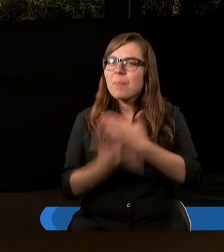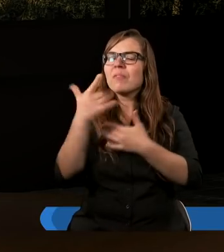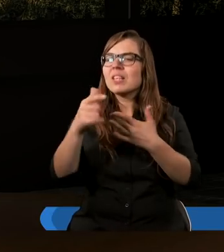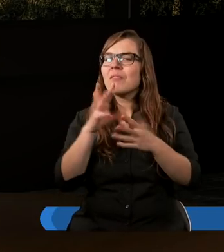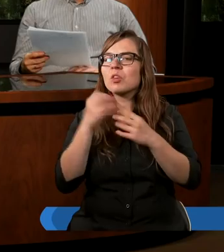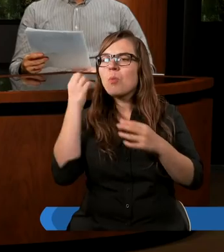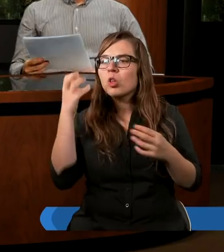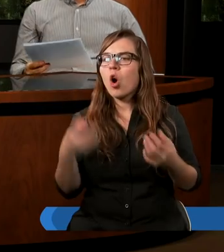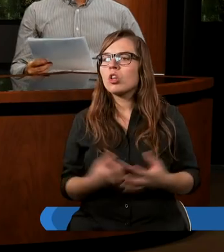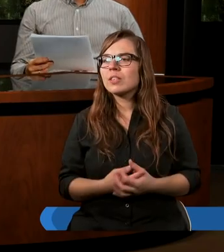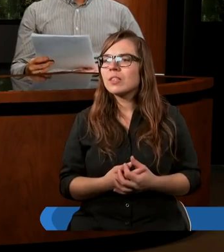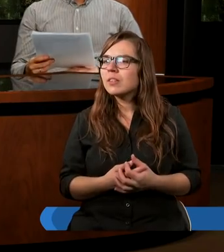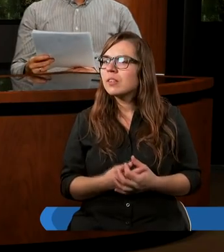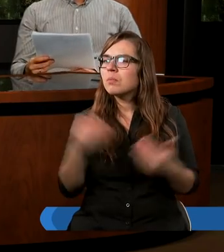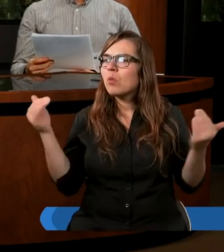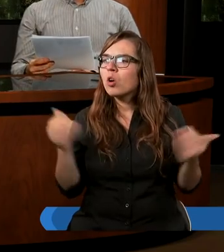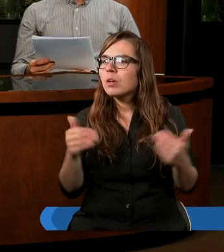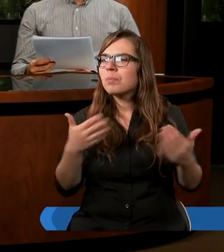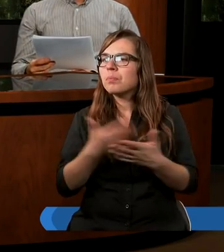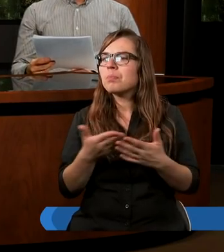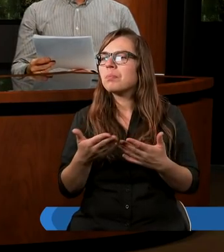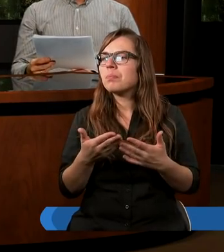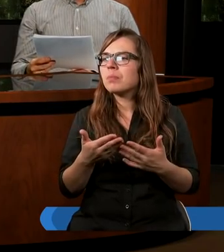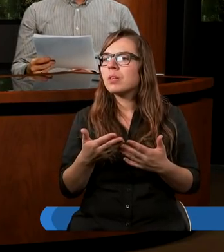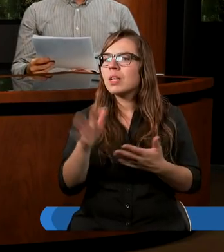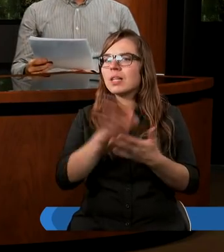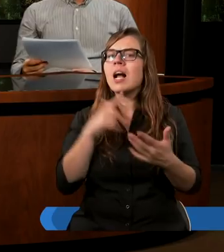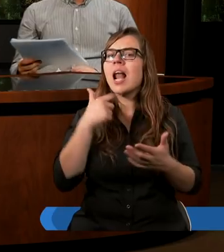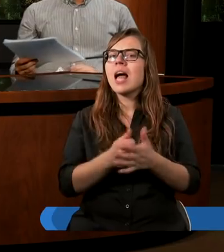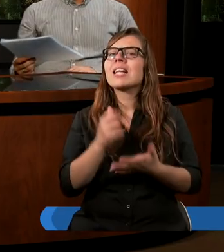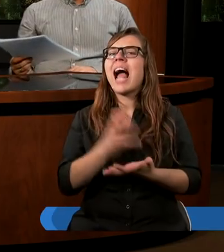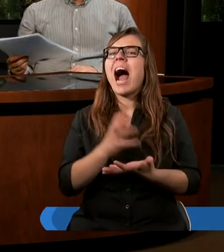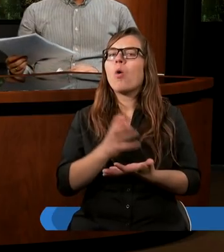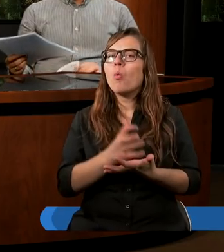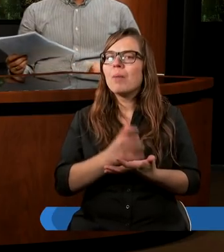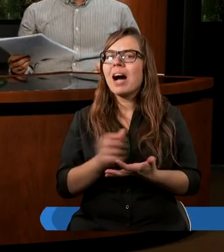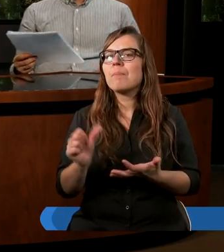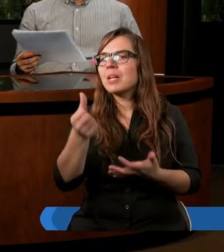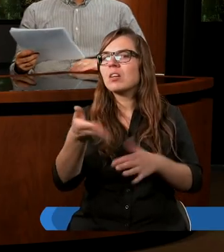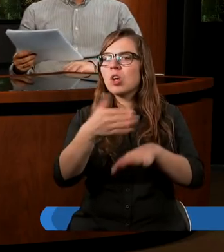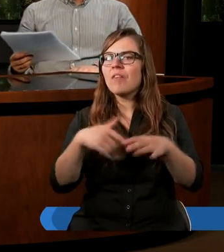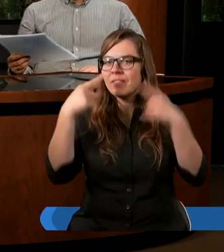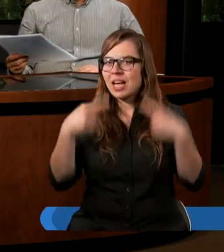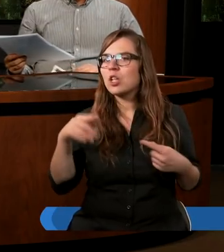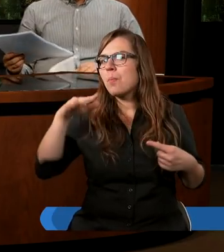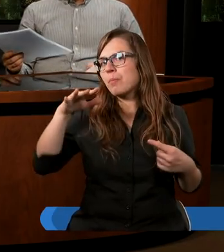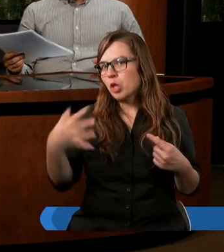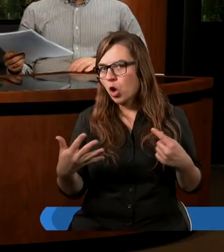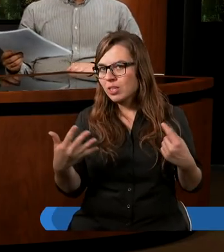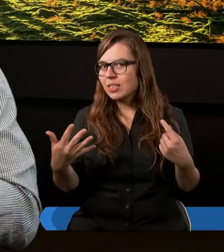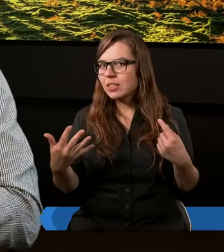o mądrości? No na przykład możemy jeszcze przywołać werset z listu Jakuba. Pierwszy rozdział, wiersz piąty.